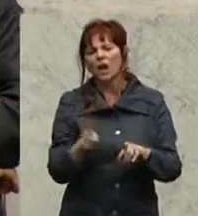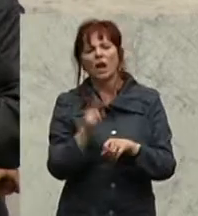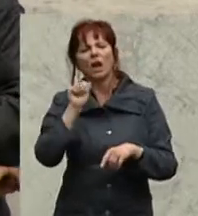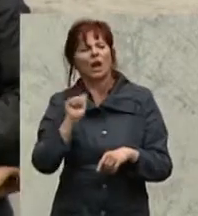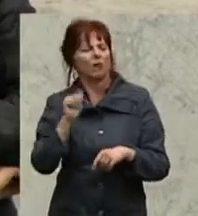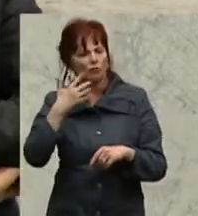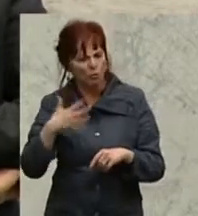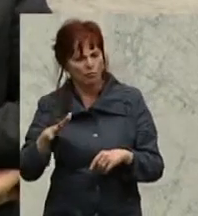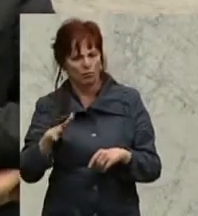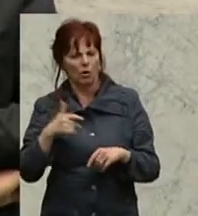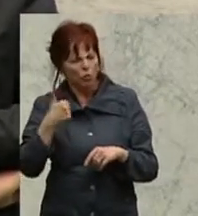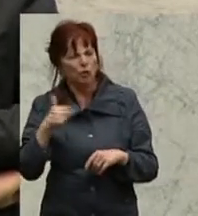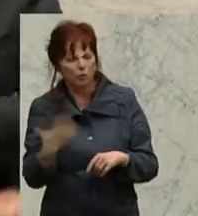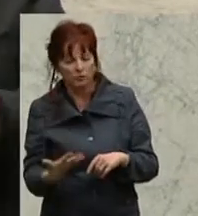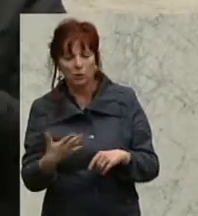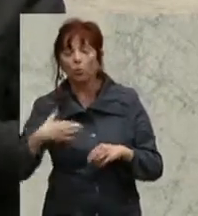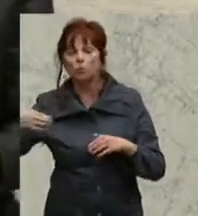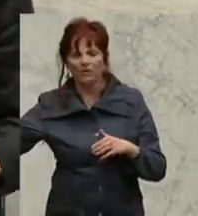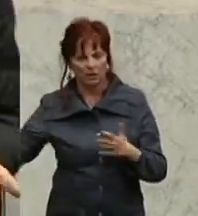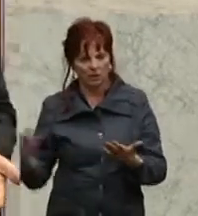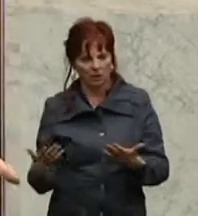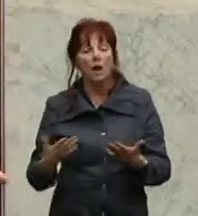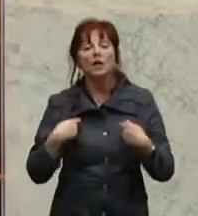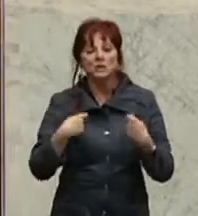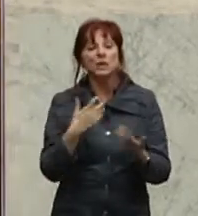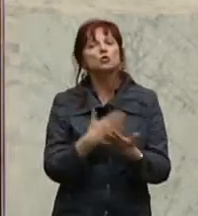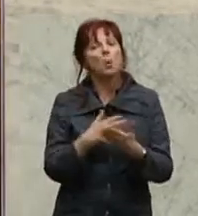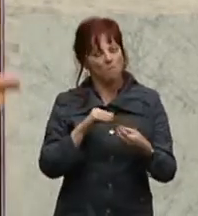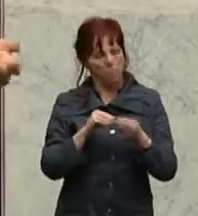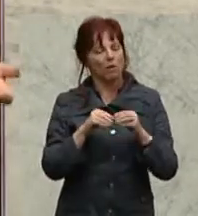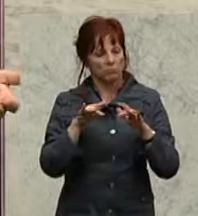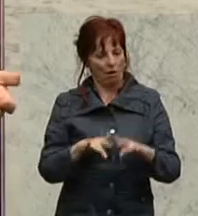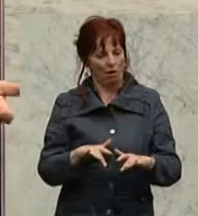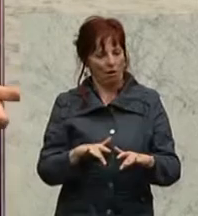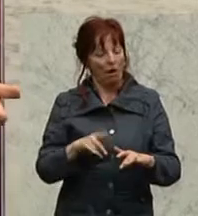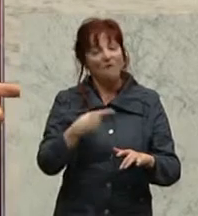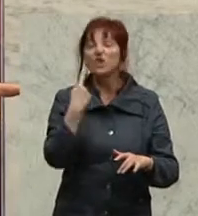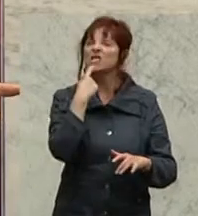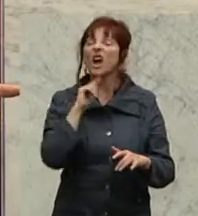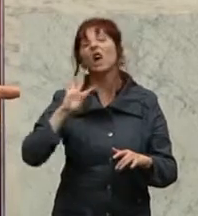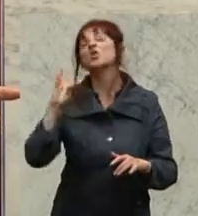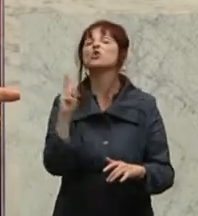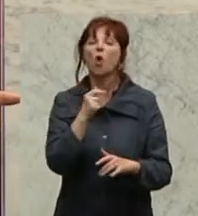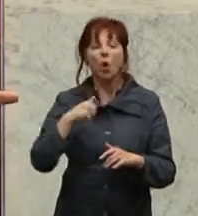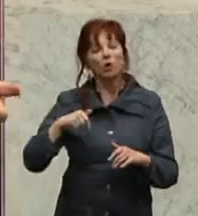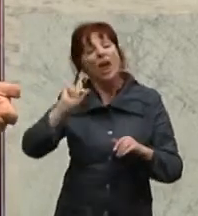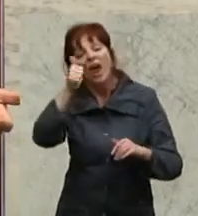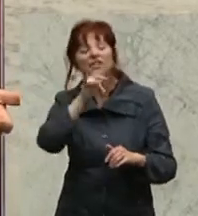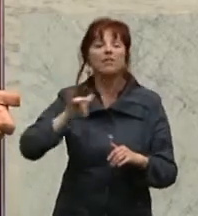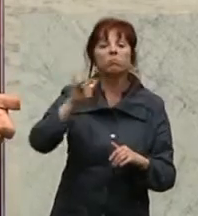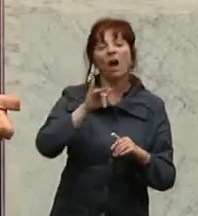gewisses Problem. Und man kann das nicht immer schönreden, dass wir am besten dastehen in Europa, ja? Mit der geringsten